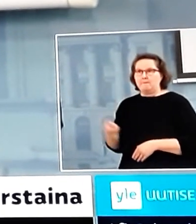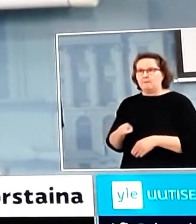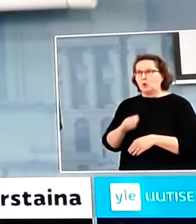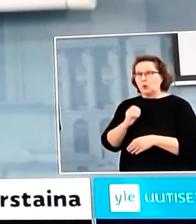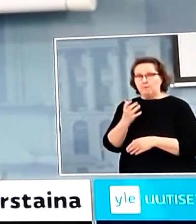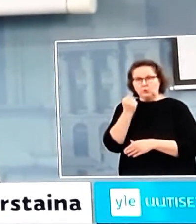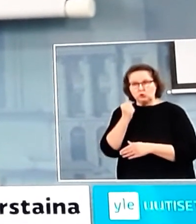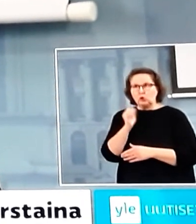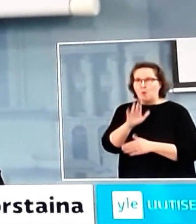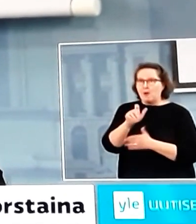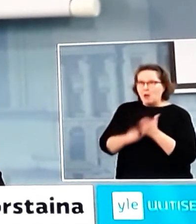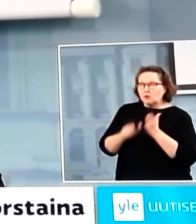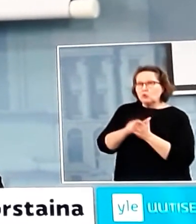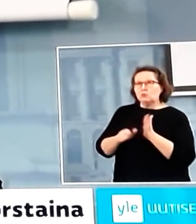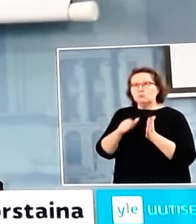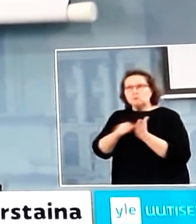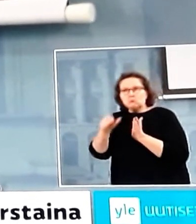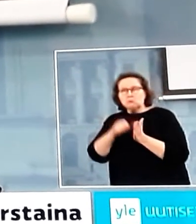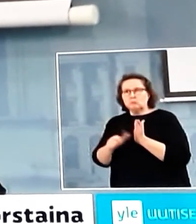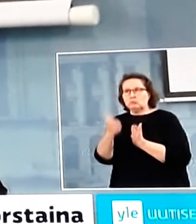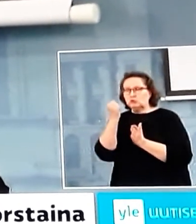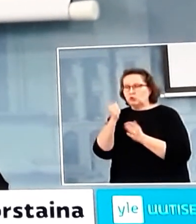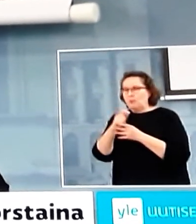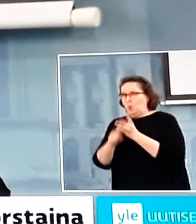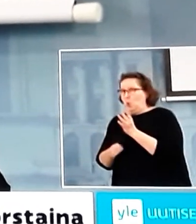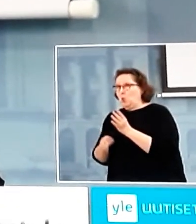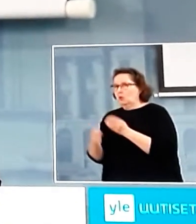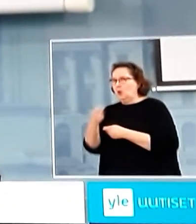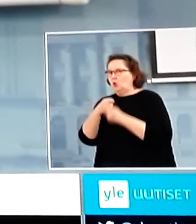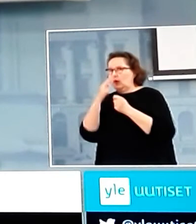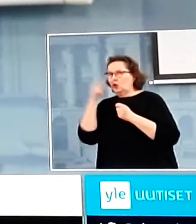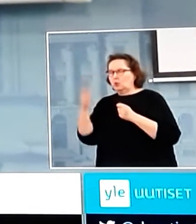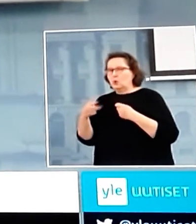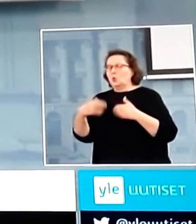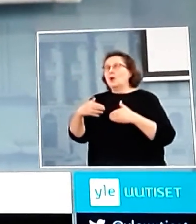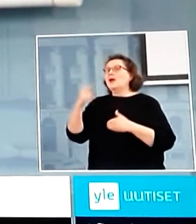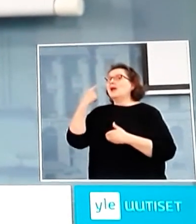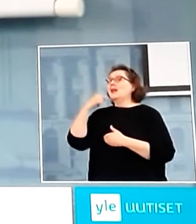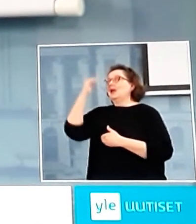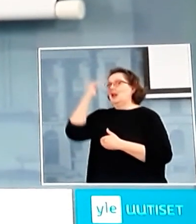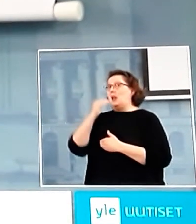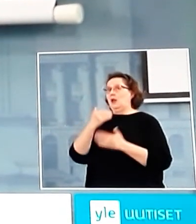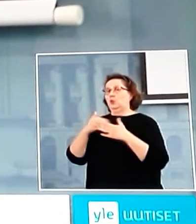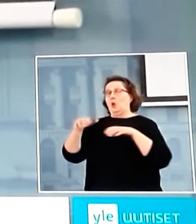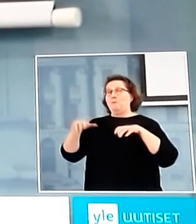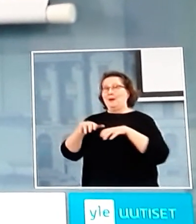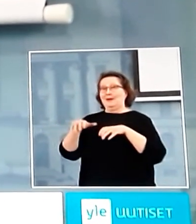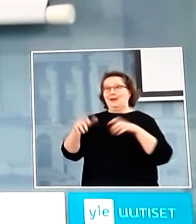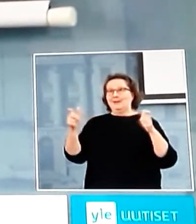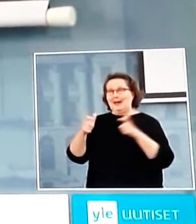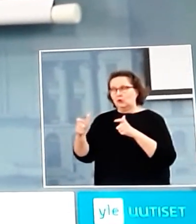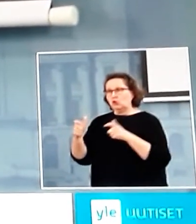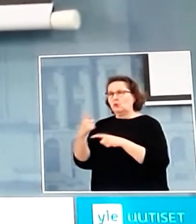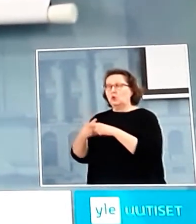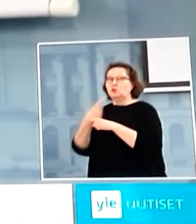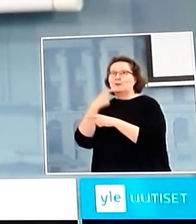osalta kuin muutenkin. Me olemme eilen kokoontuneet illalla työmarkkinajärjestöjen Suomen yrittäjien kanssa